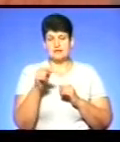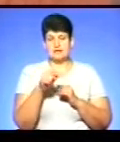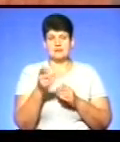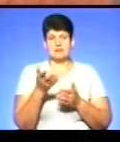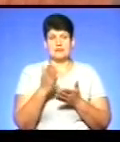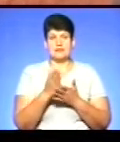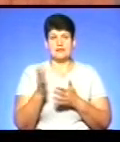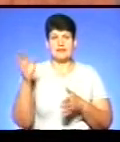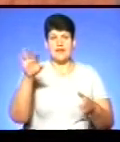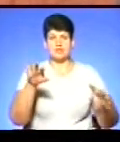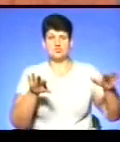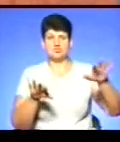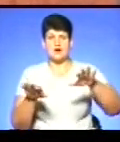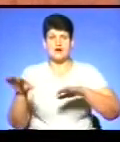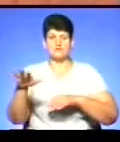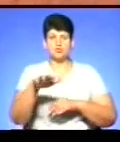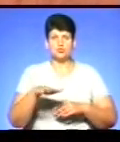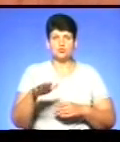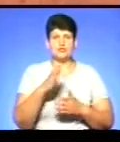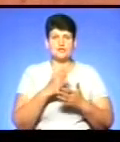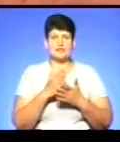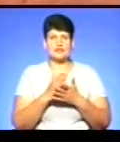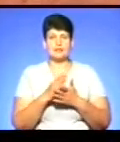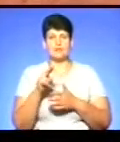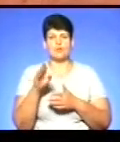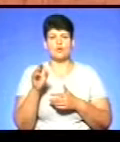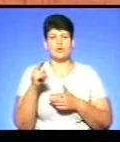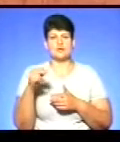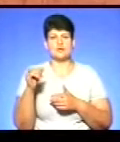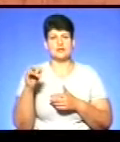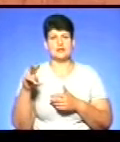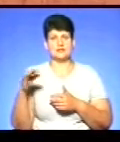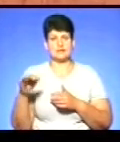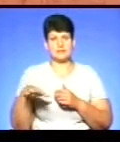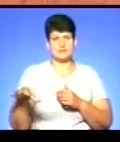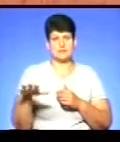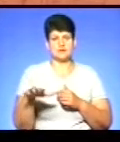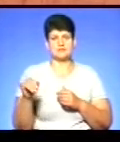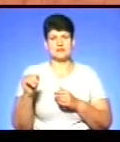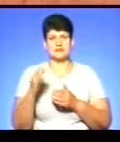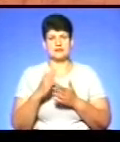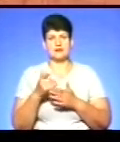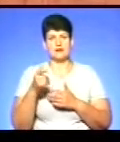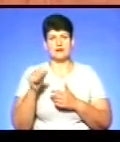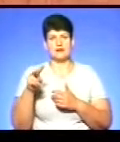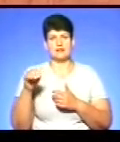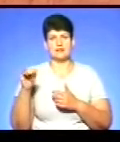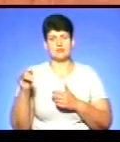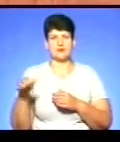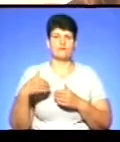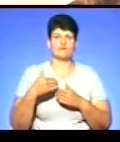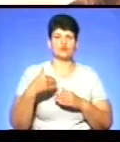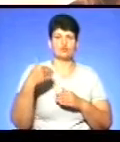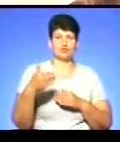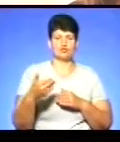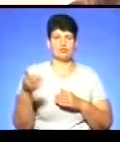ландшафту йдуть вже як і Подільський плац, так і вже йде Галичина в сторону Карпат, де є